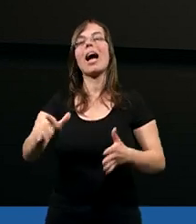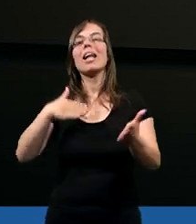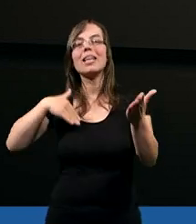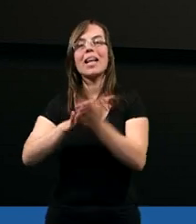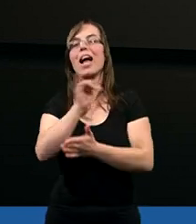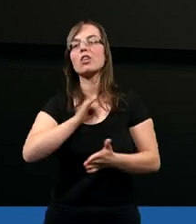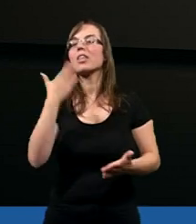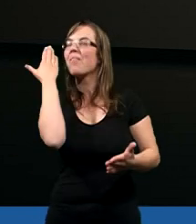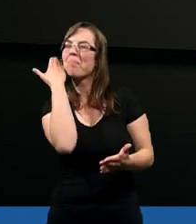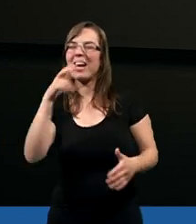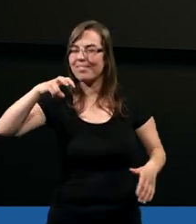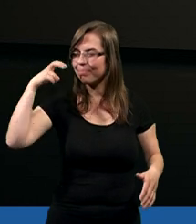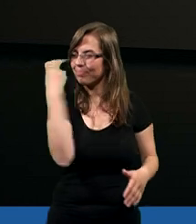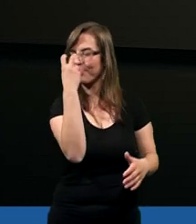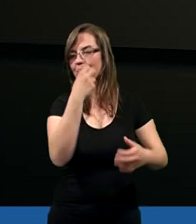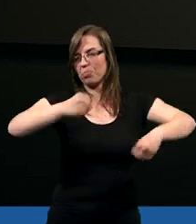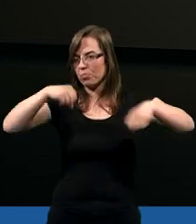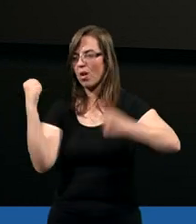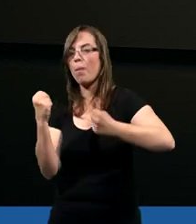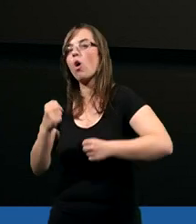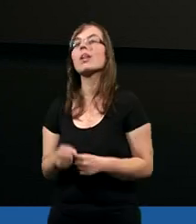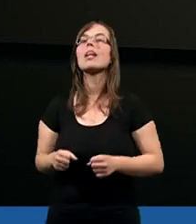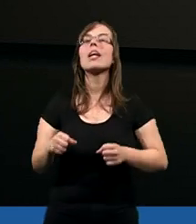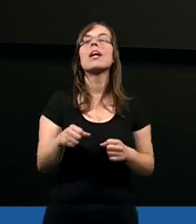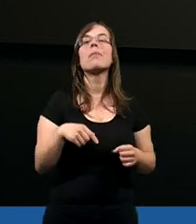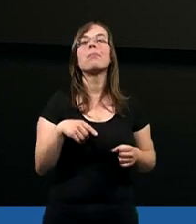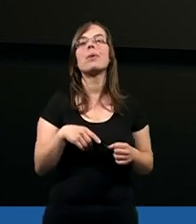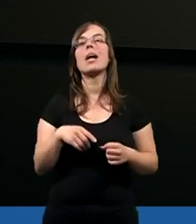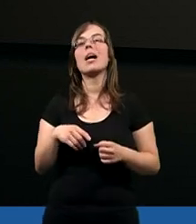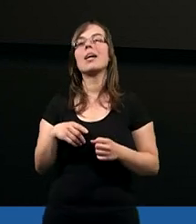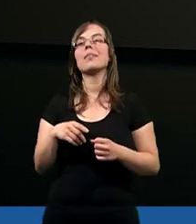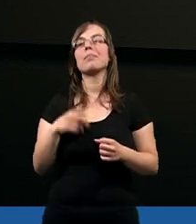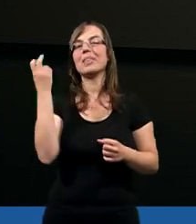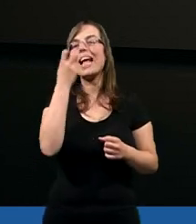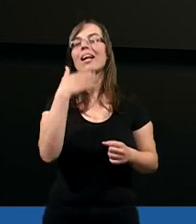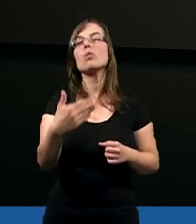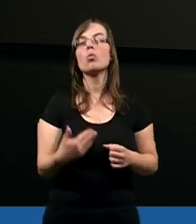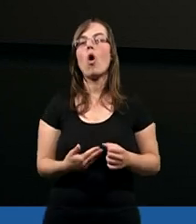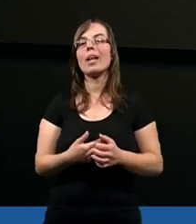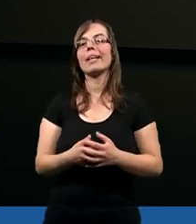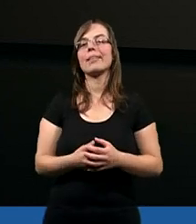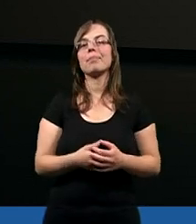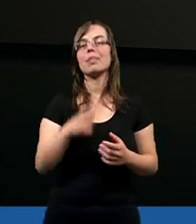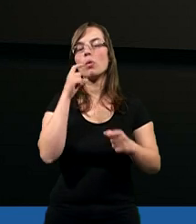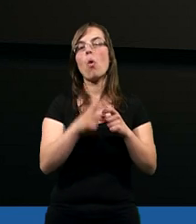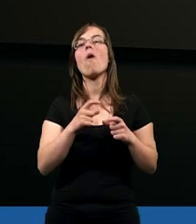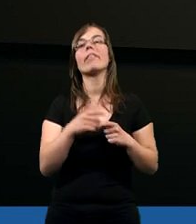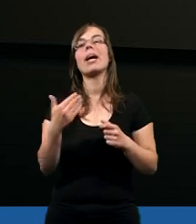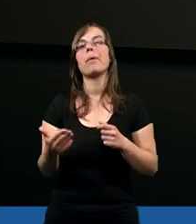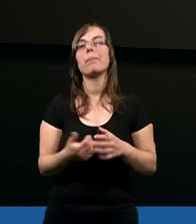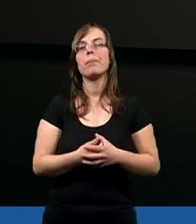zaczyna się bardzo interesującym, bardzo interesującym słowem.